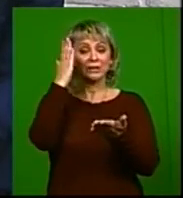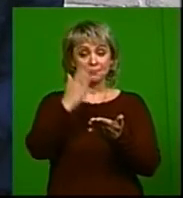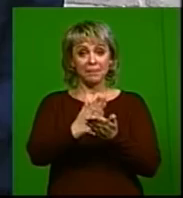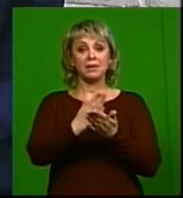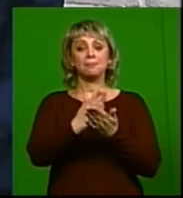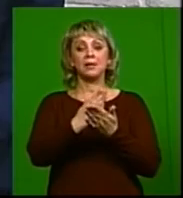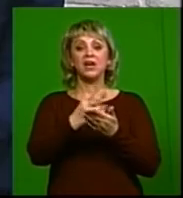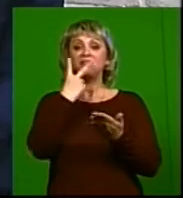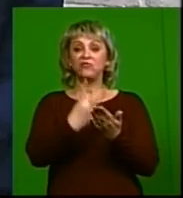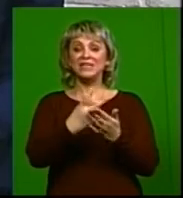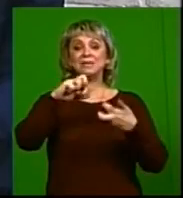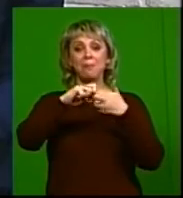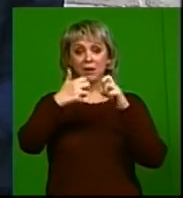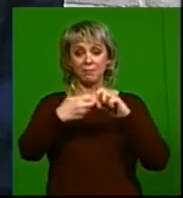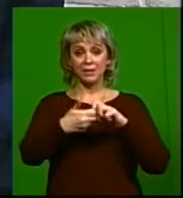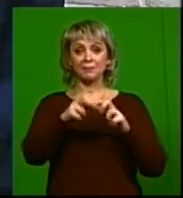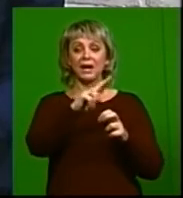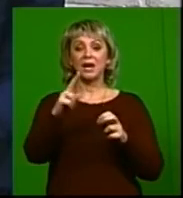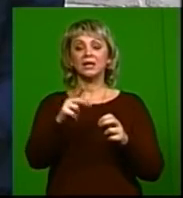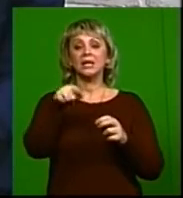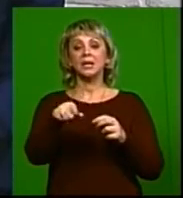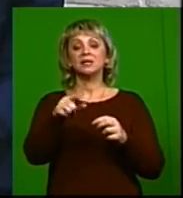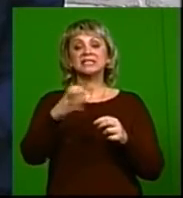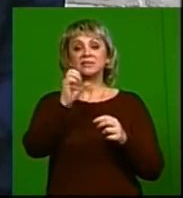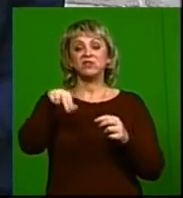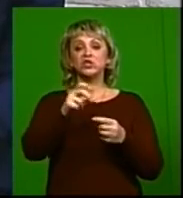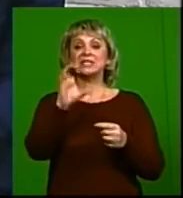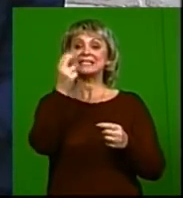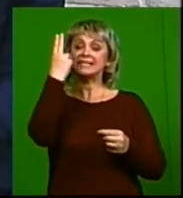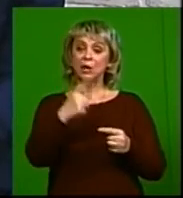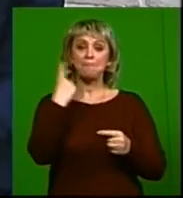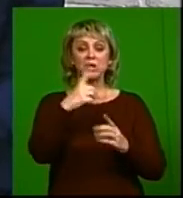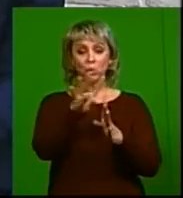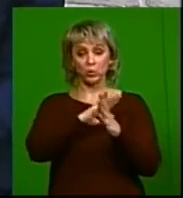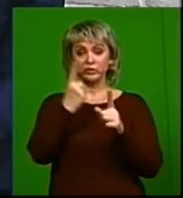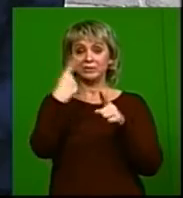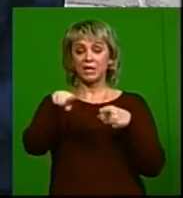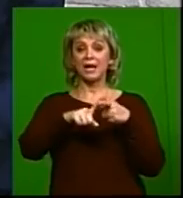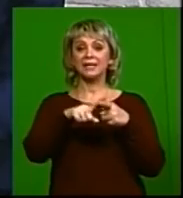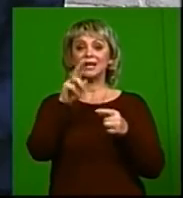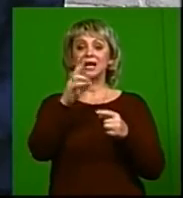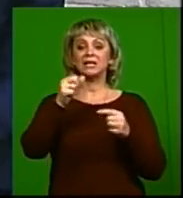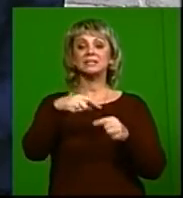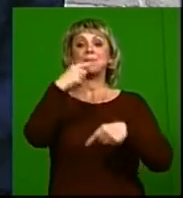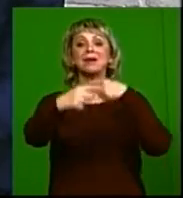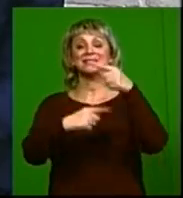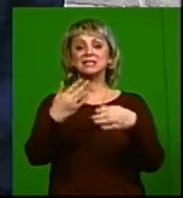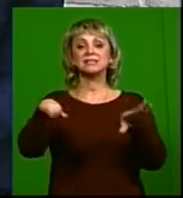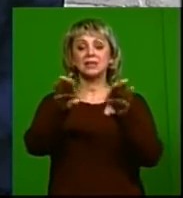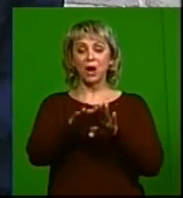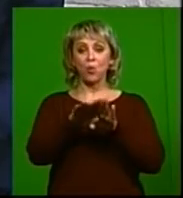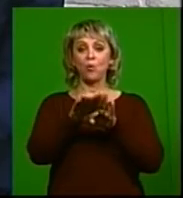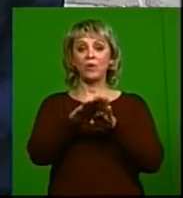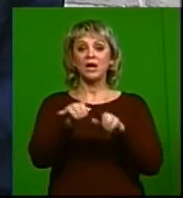в виде проблем, проблемы, да, вот связанная с ВИЧ, социальные в первую очередь, это как раз-таки последствия вот такого вот